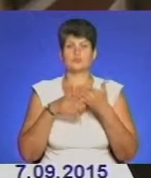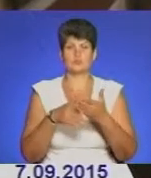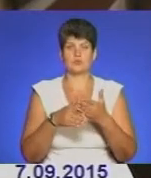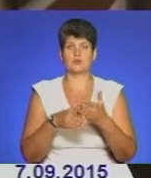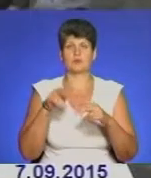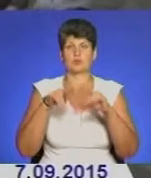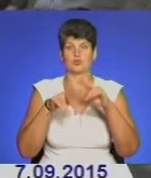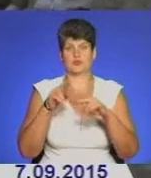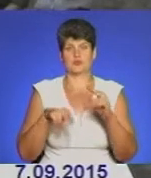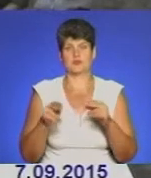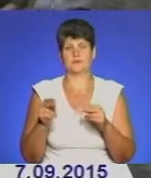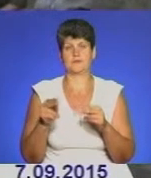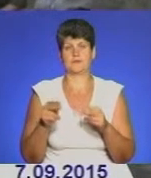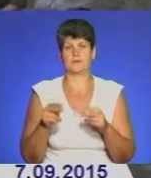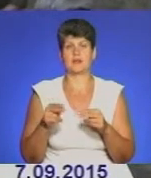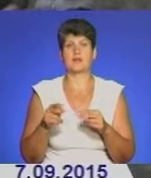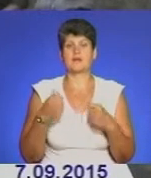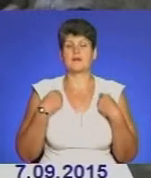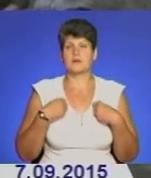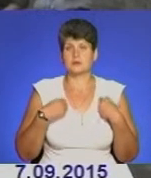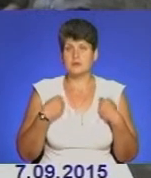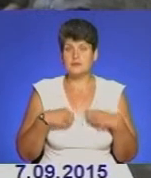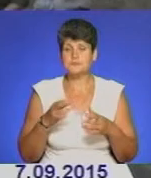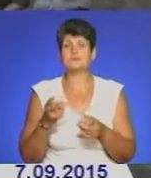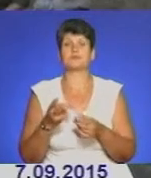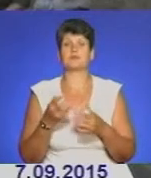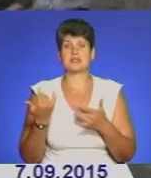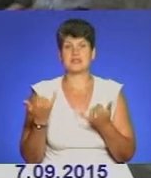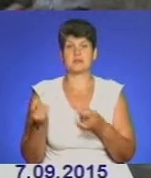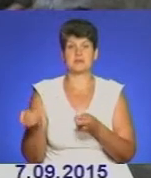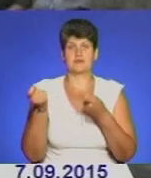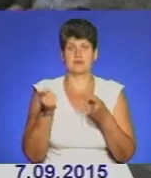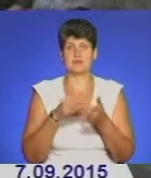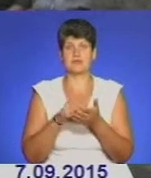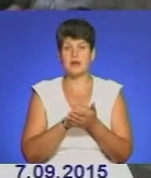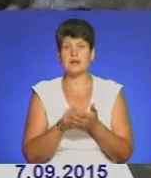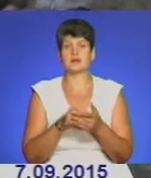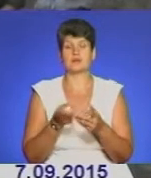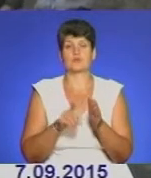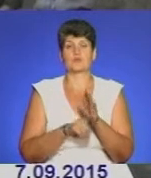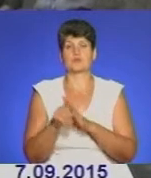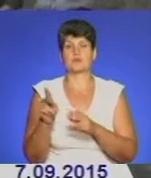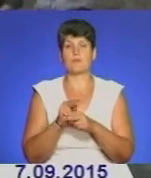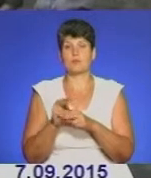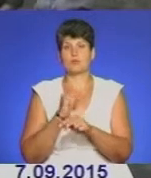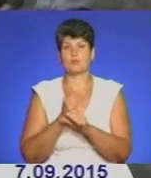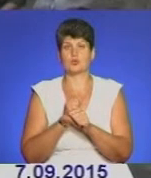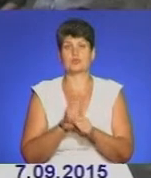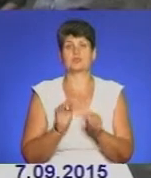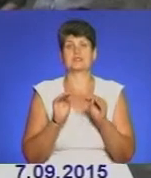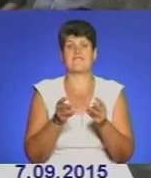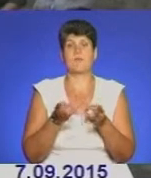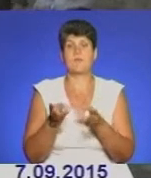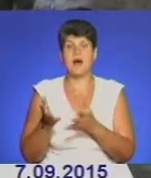відбудувати лазню. Ми завезли матеріали, їх всі необхідні. Зараз приступимо до ремонтних робіт, ремонтно-будівельних робіт, поставимо палення.